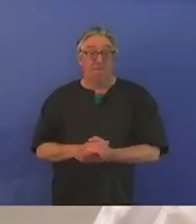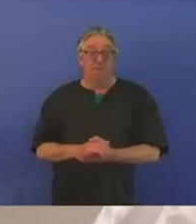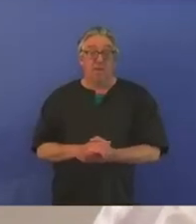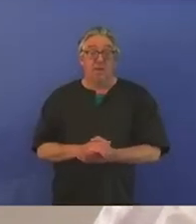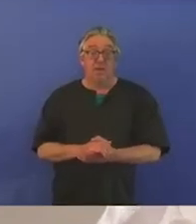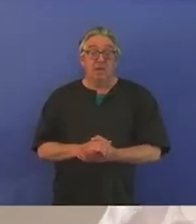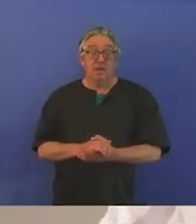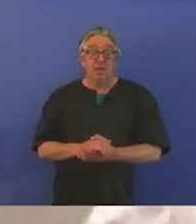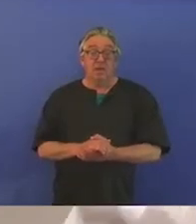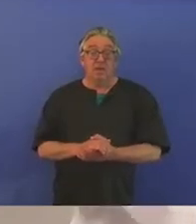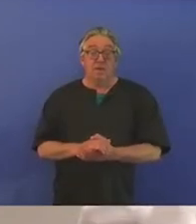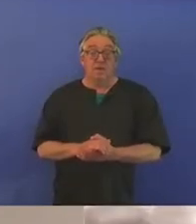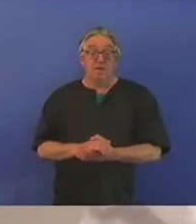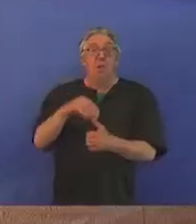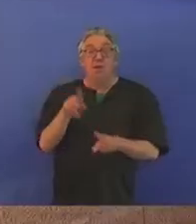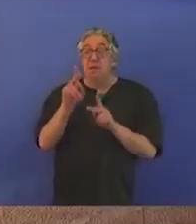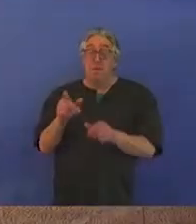arménienne. Je vous remercie.